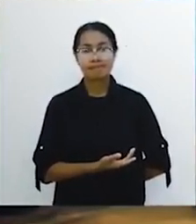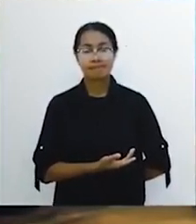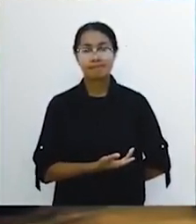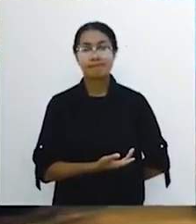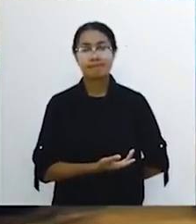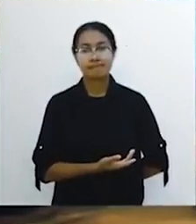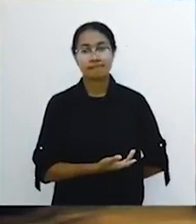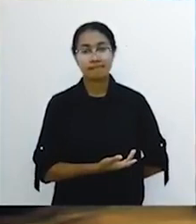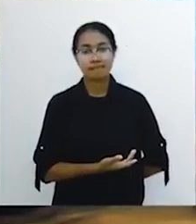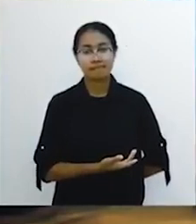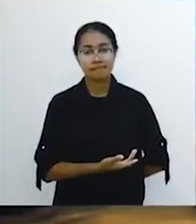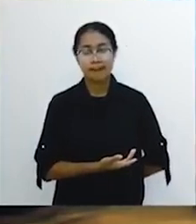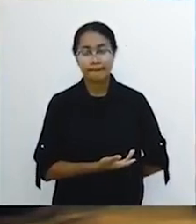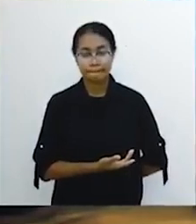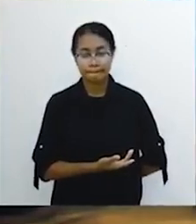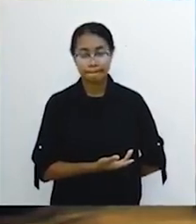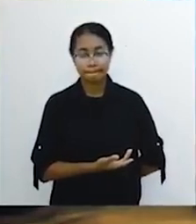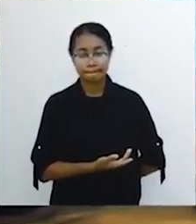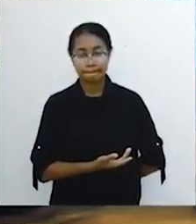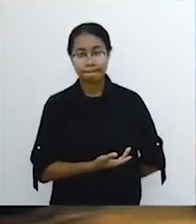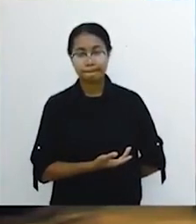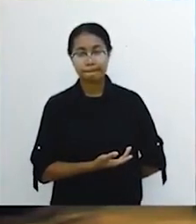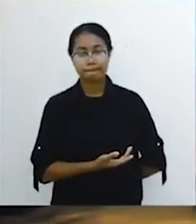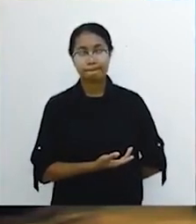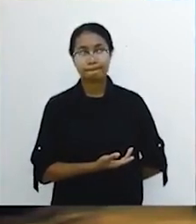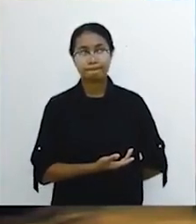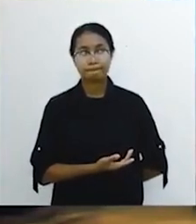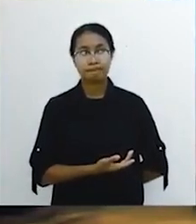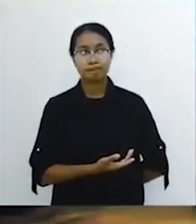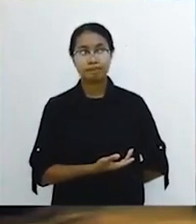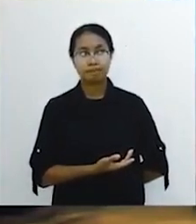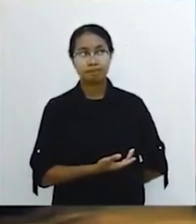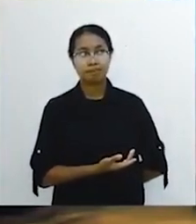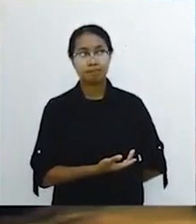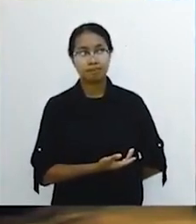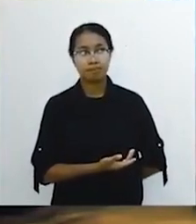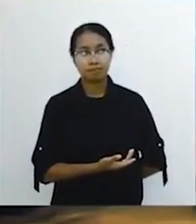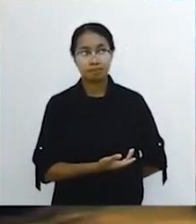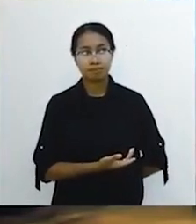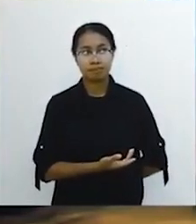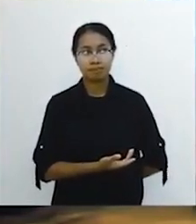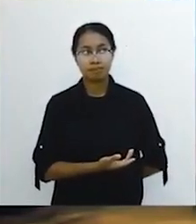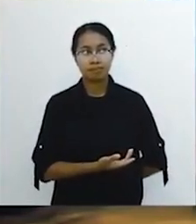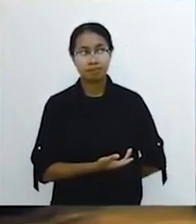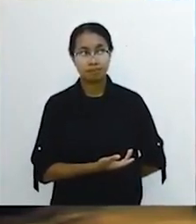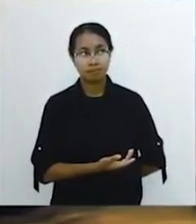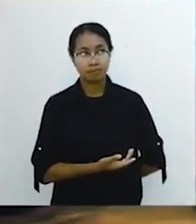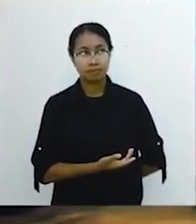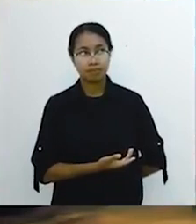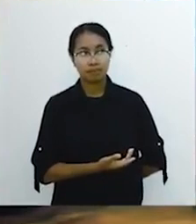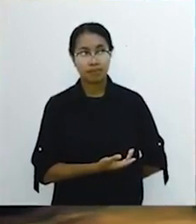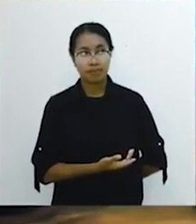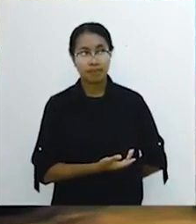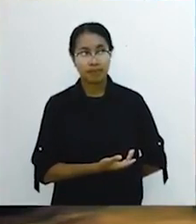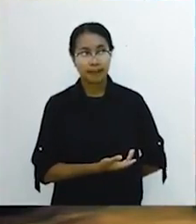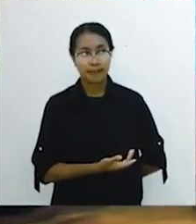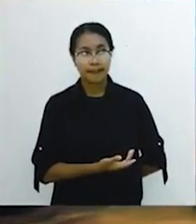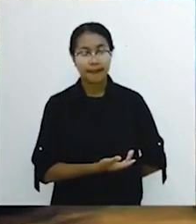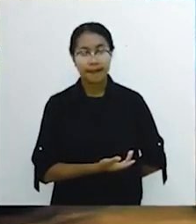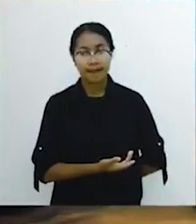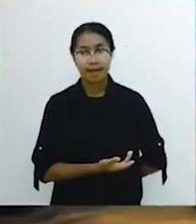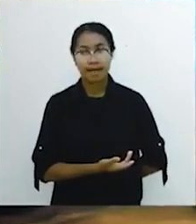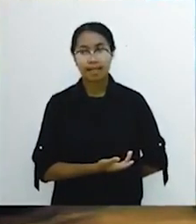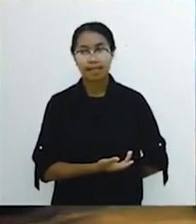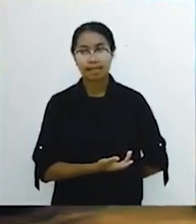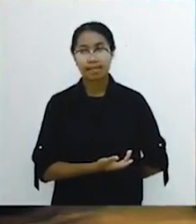orang tuli yang setelah mengalami kesembuhan lalu bisa mendengar. Tapi harus pakai hearing aids. Alat bantu mendengar. Tetapi lihatlah kesembuhan